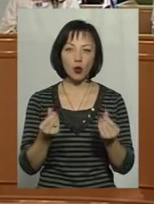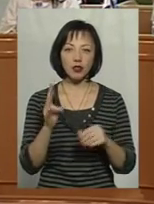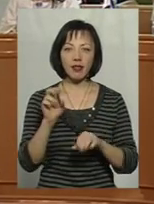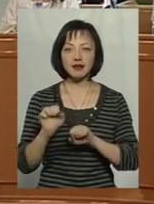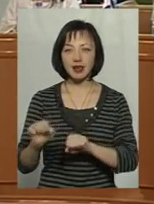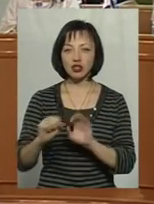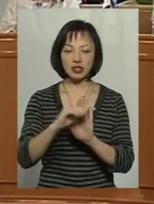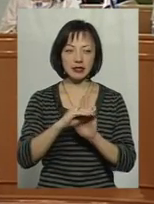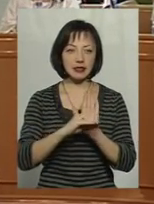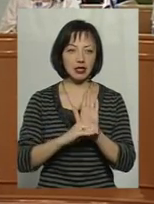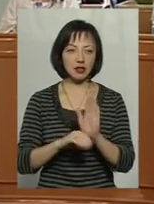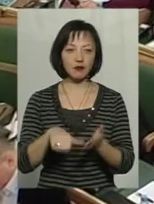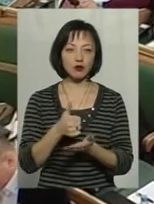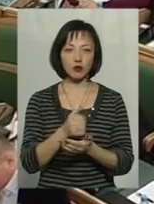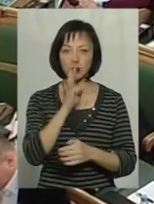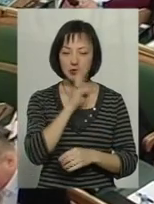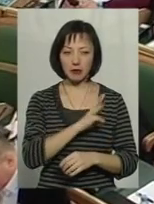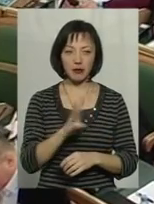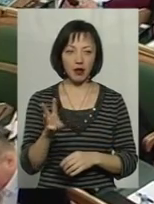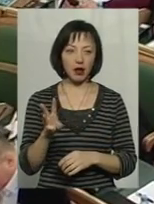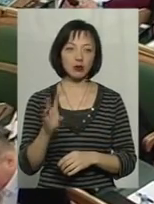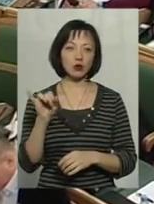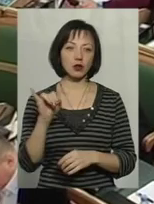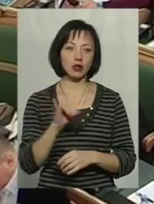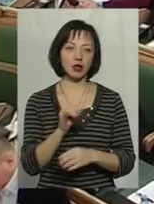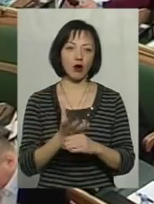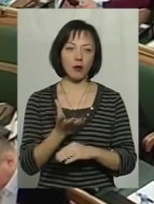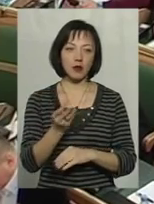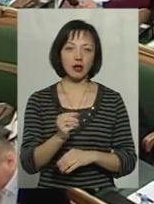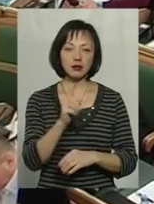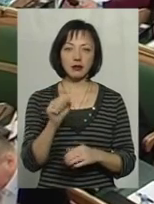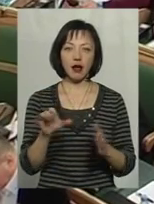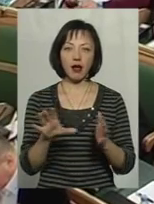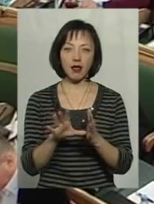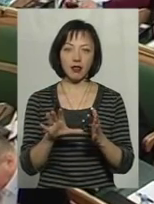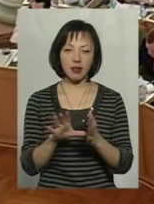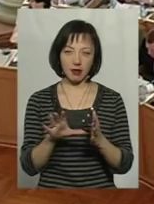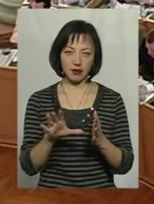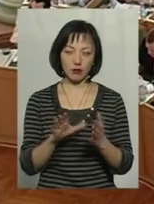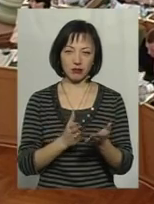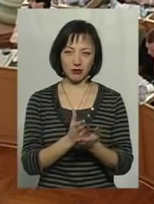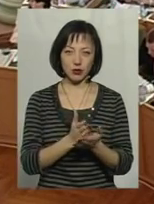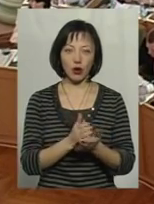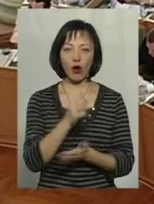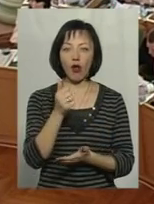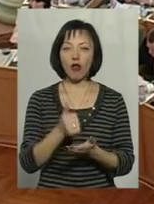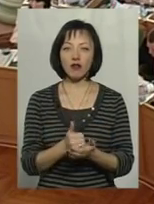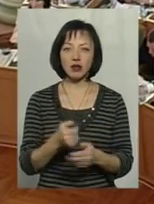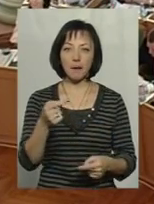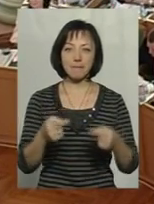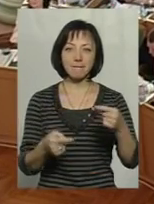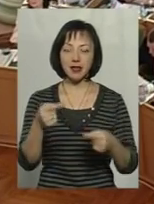захищені статті, в основному заробітну плату та оплату за енергоносії. Головна ж битва за